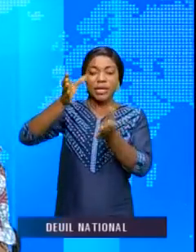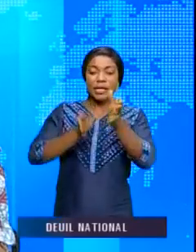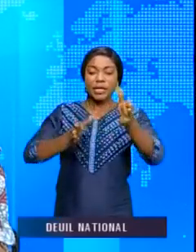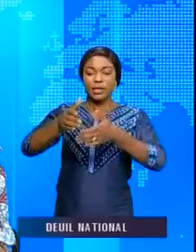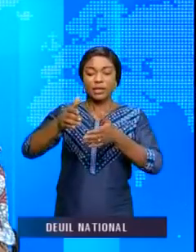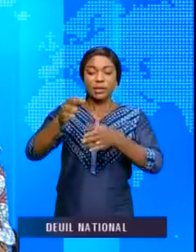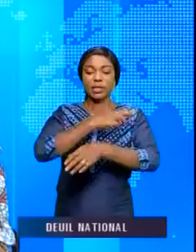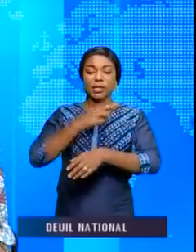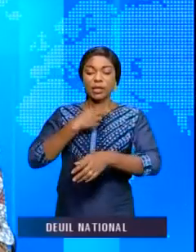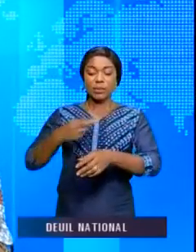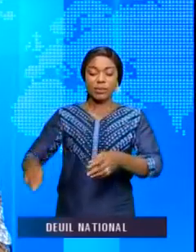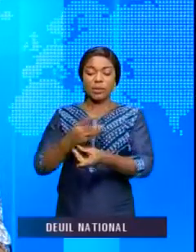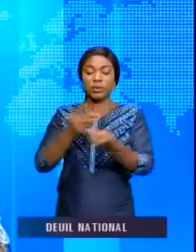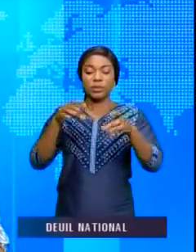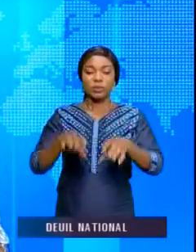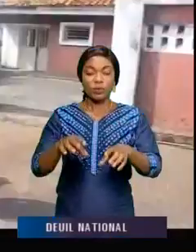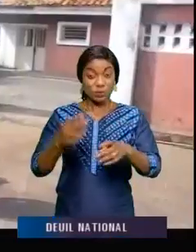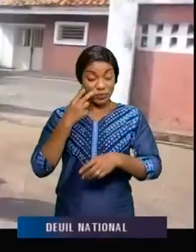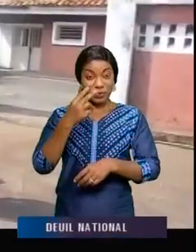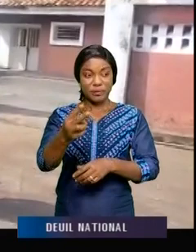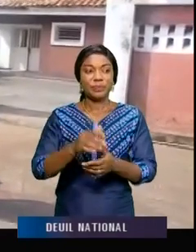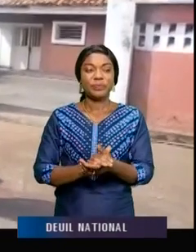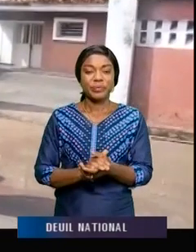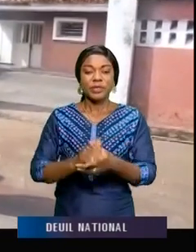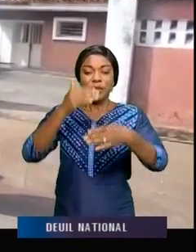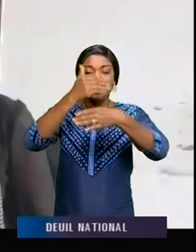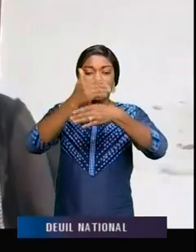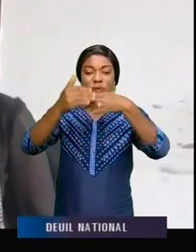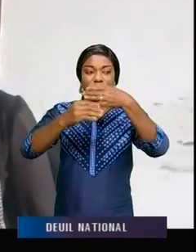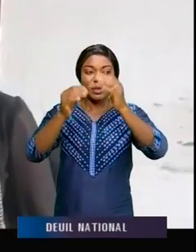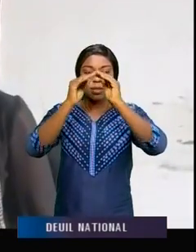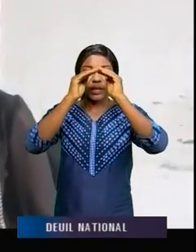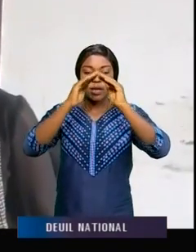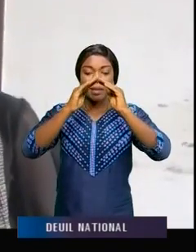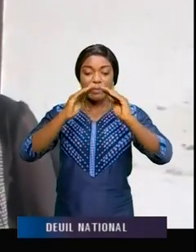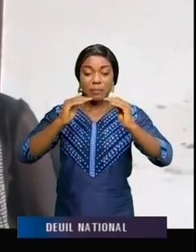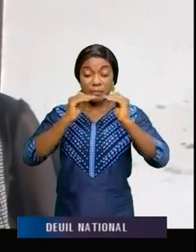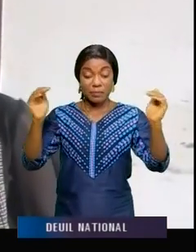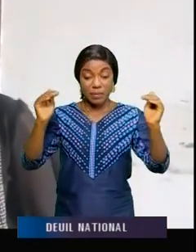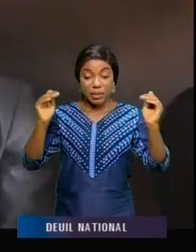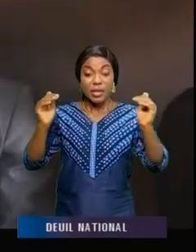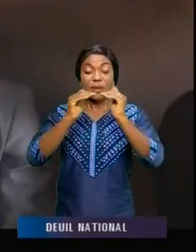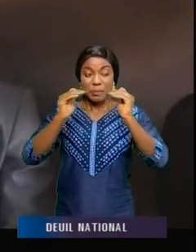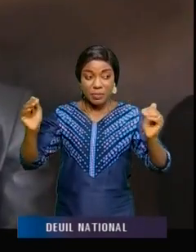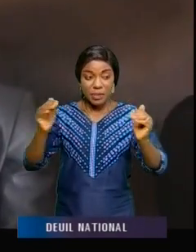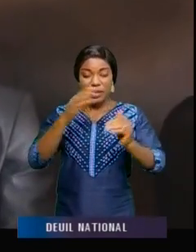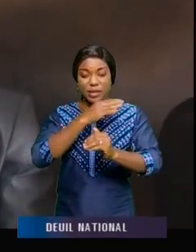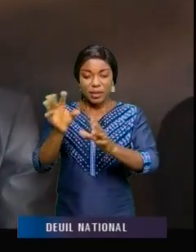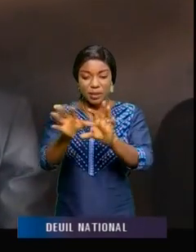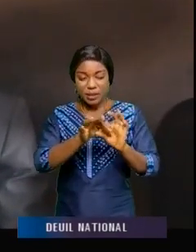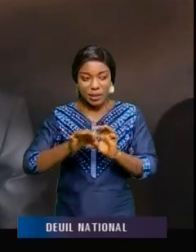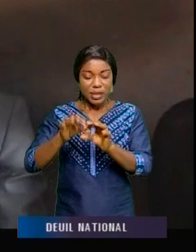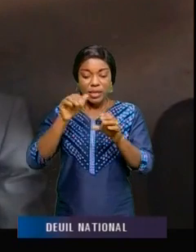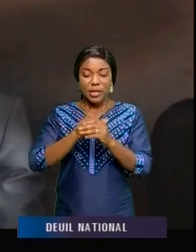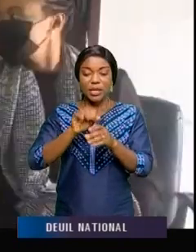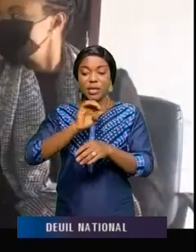chef-lieu de la province, Gouma. Construire la paix à travers des valeurs communes, paix et cohésion dans les zones isolées